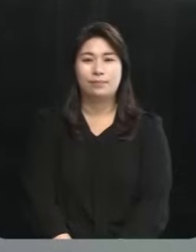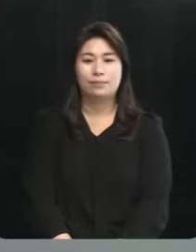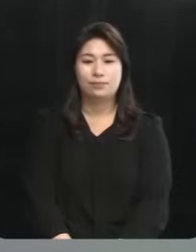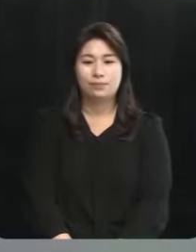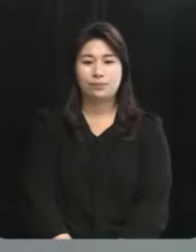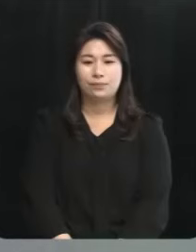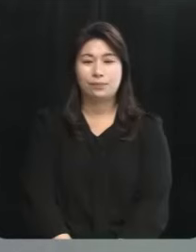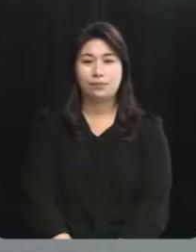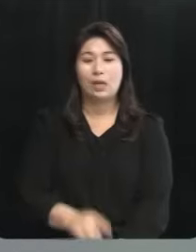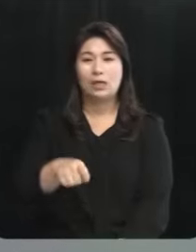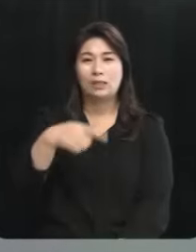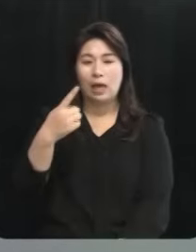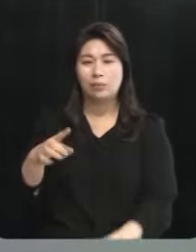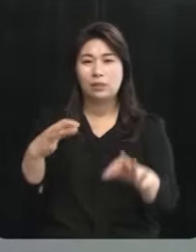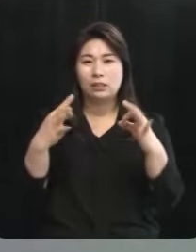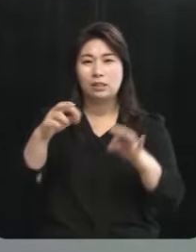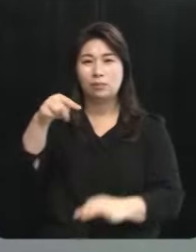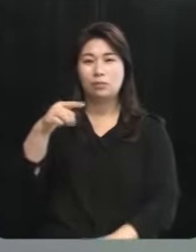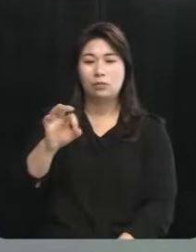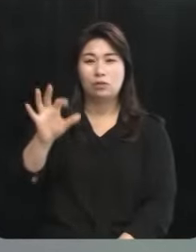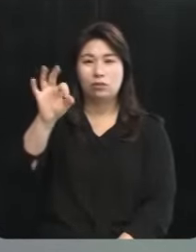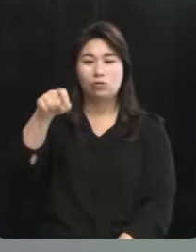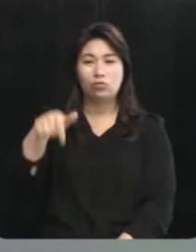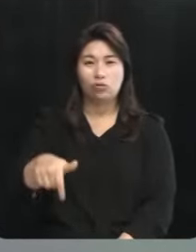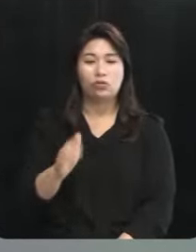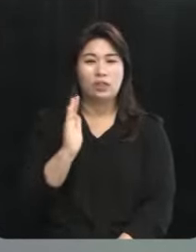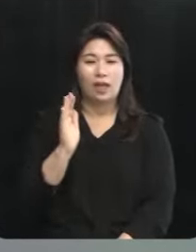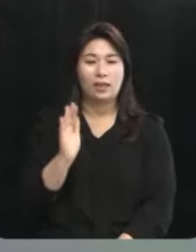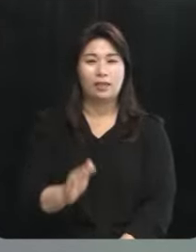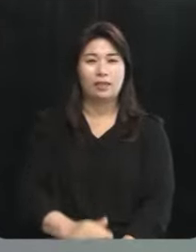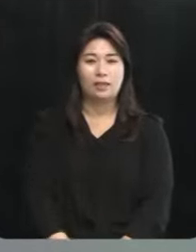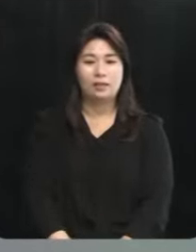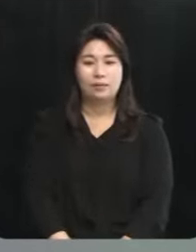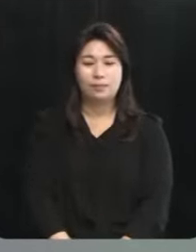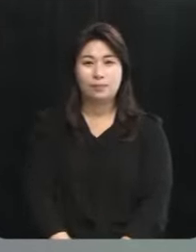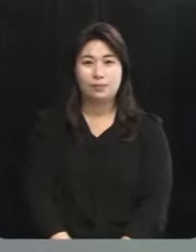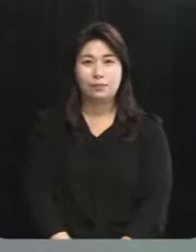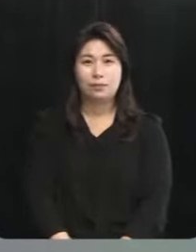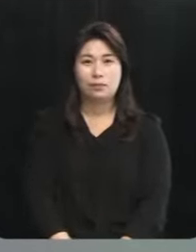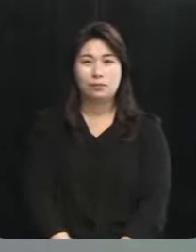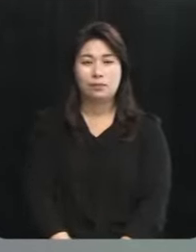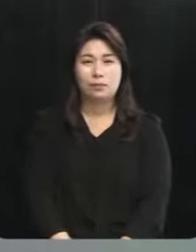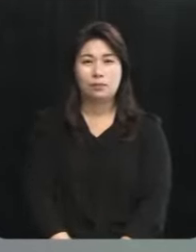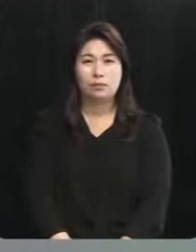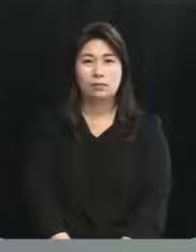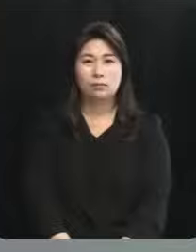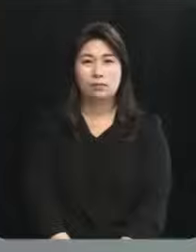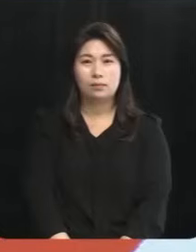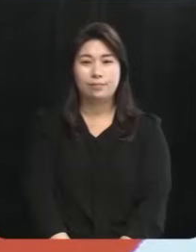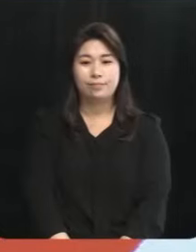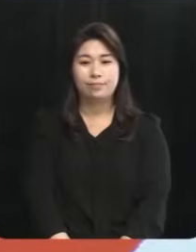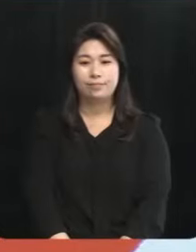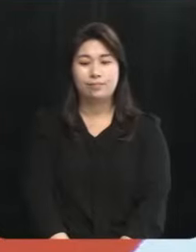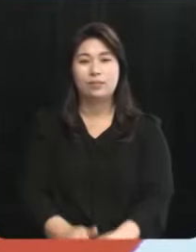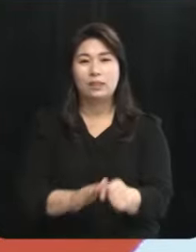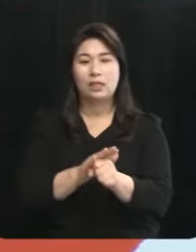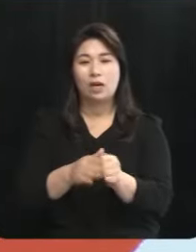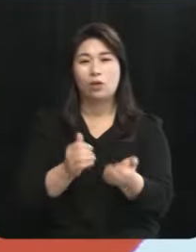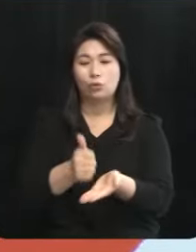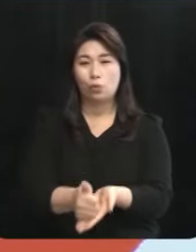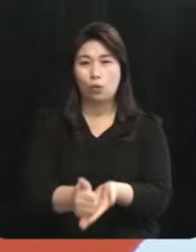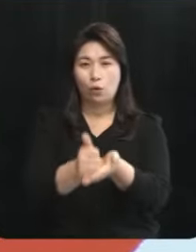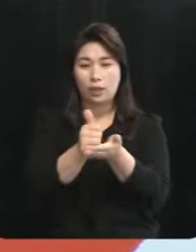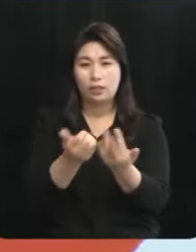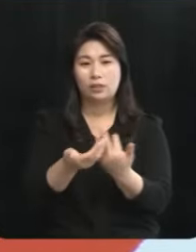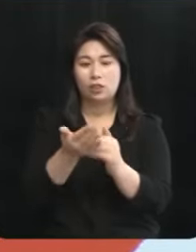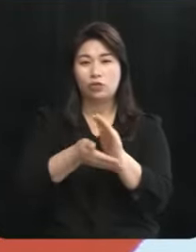이어서 김승욱 후보의 출마의 변이고요 역시 30초 시작해 주시기 바랍니다 사랑하고 존경하는